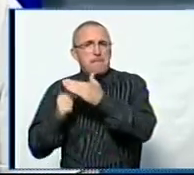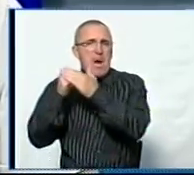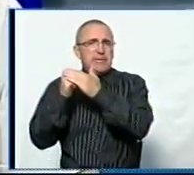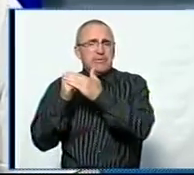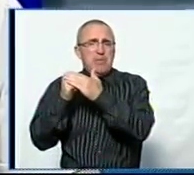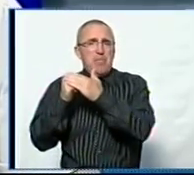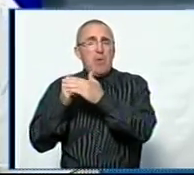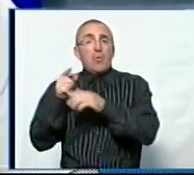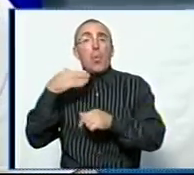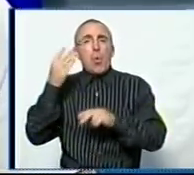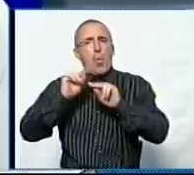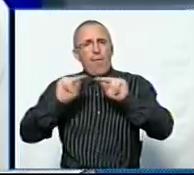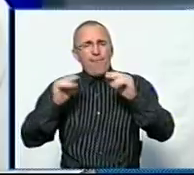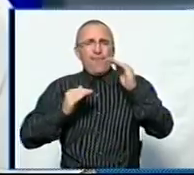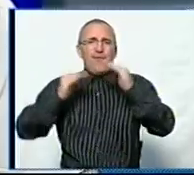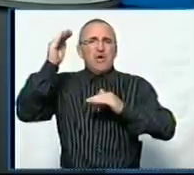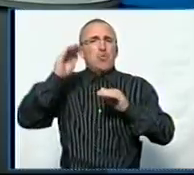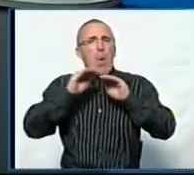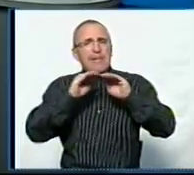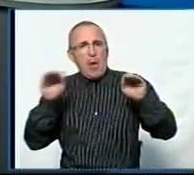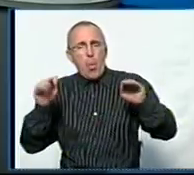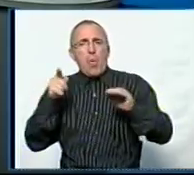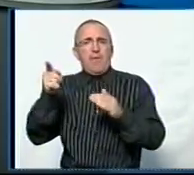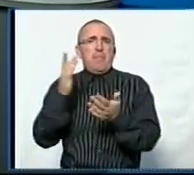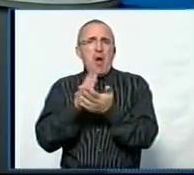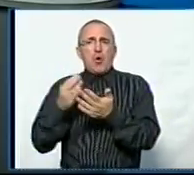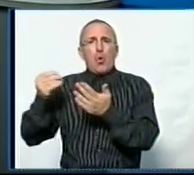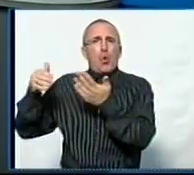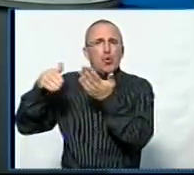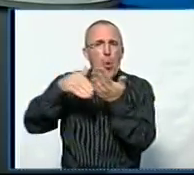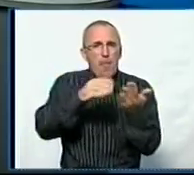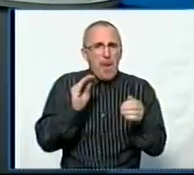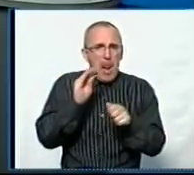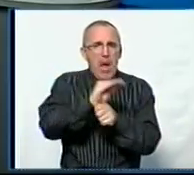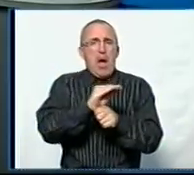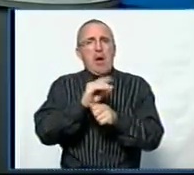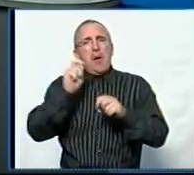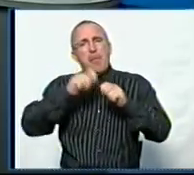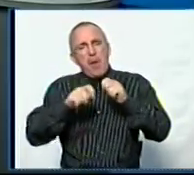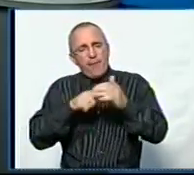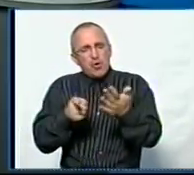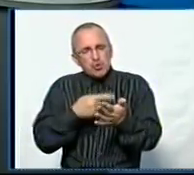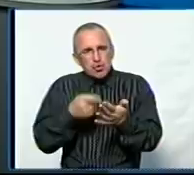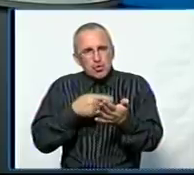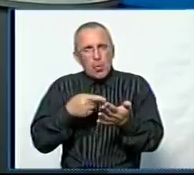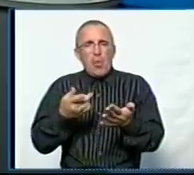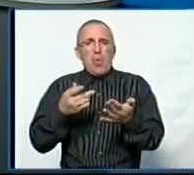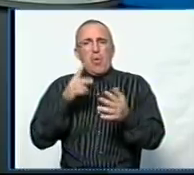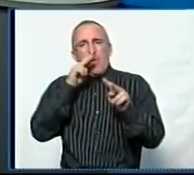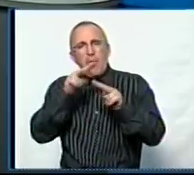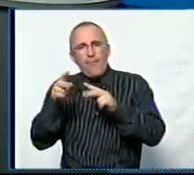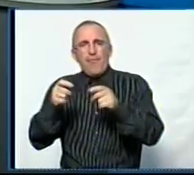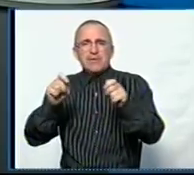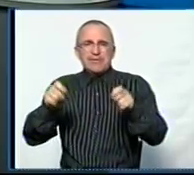позиції тоді, коли вчитель вищої категорії, коли він має доплати за перевірку зошитів, за завідування навчальним